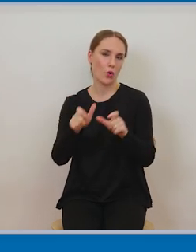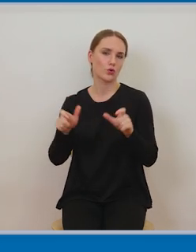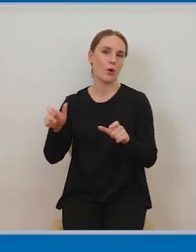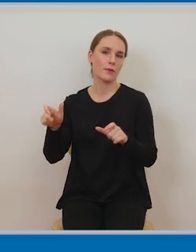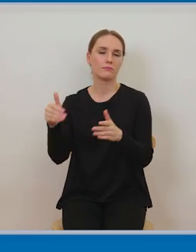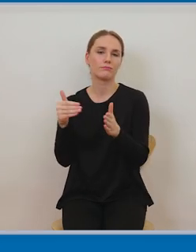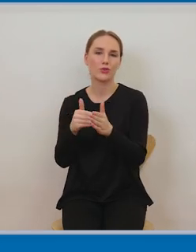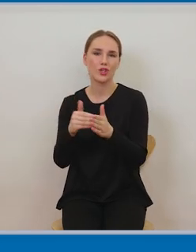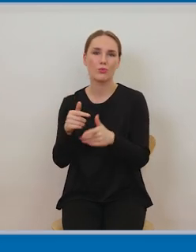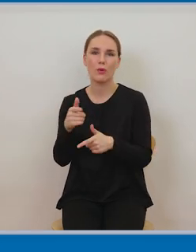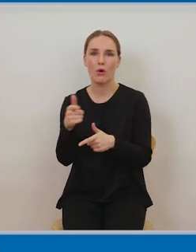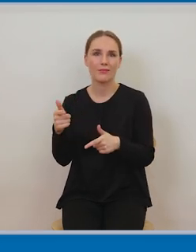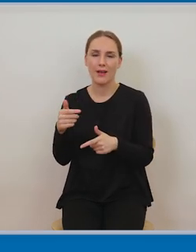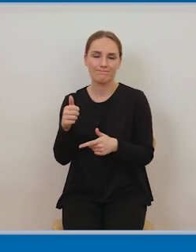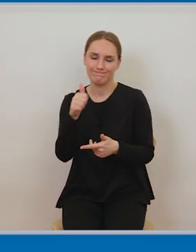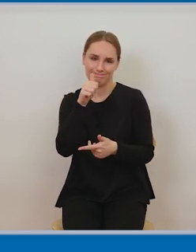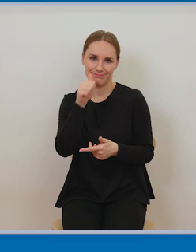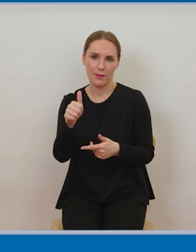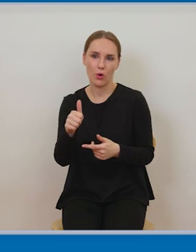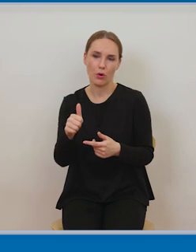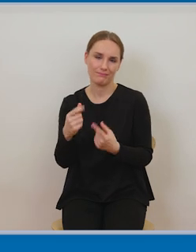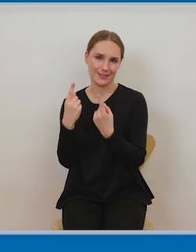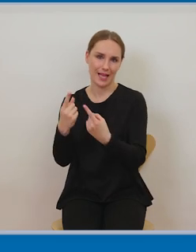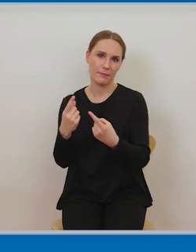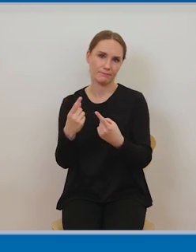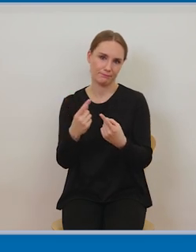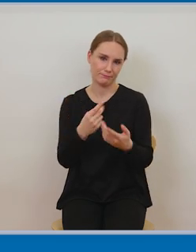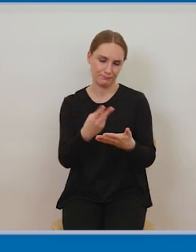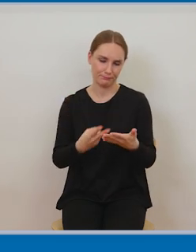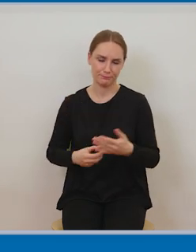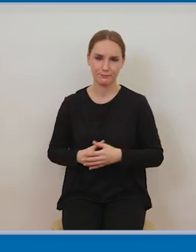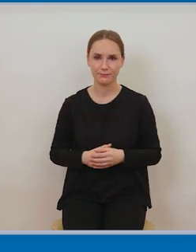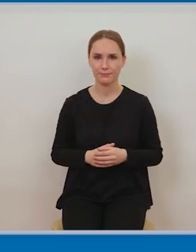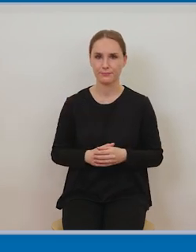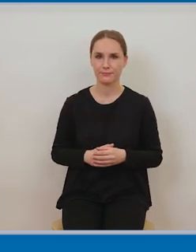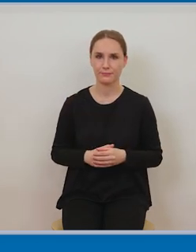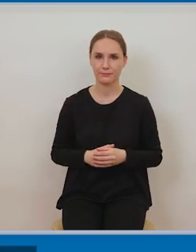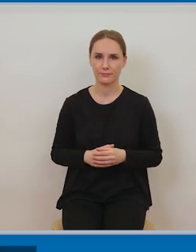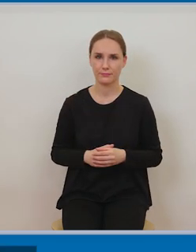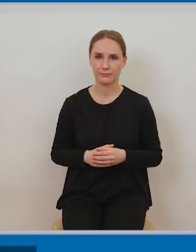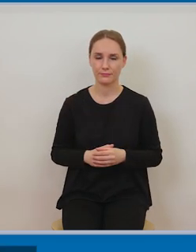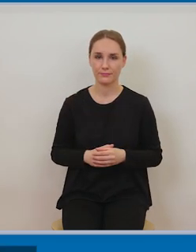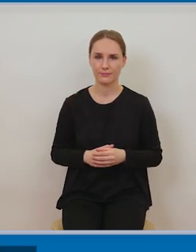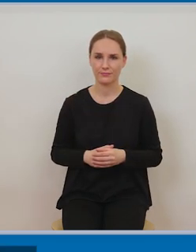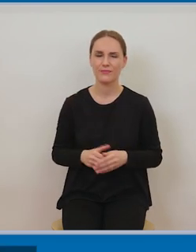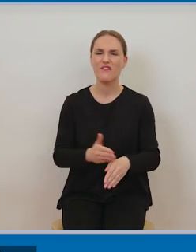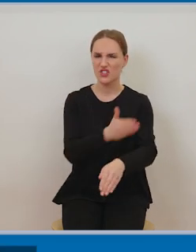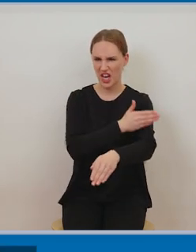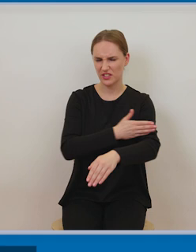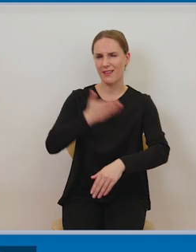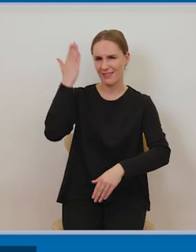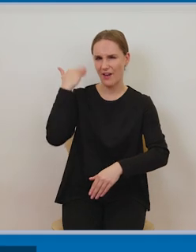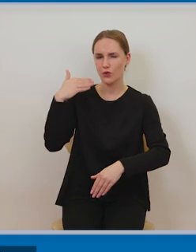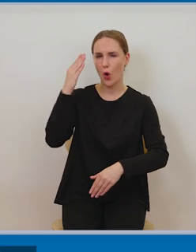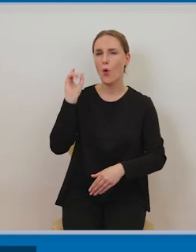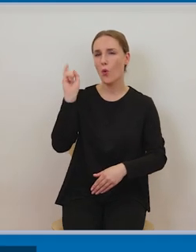alfabetu Braille'a. Już dzisiaj wydaje się, że rzadziej tego rodzaju materiały są przygotowane. Natomiast bardzo często